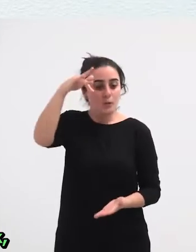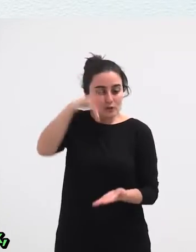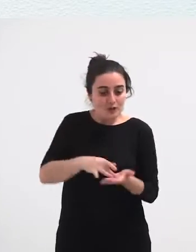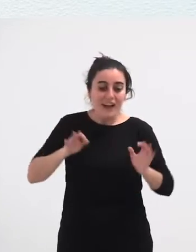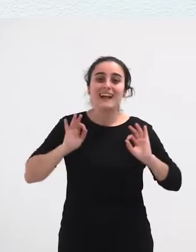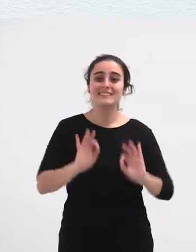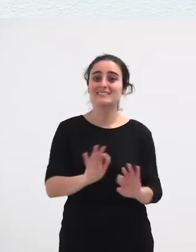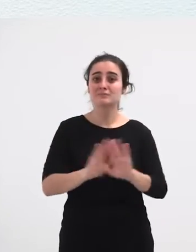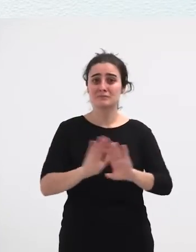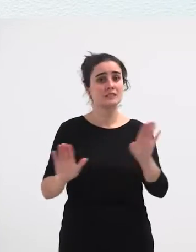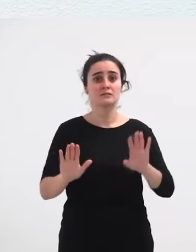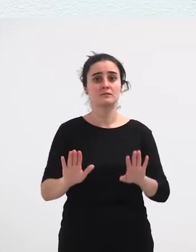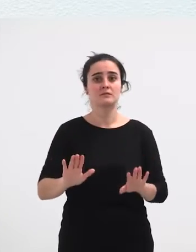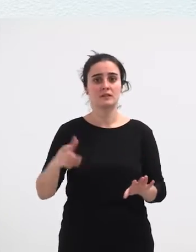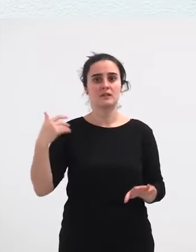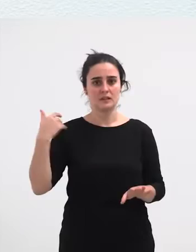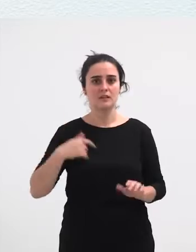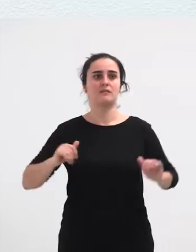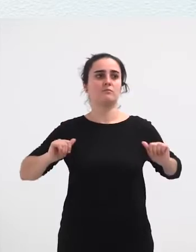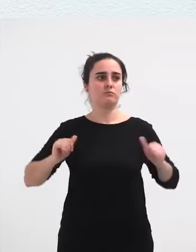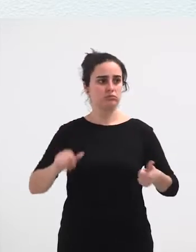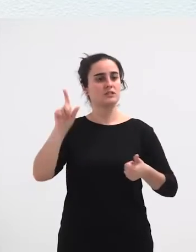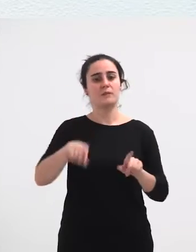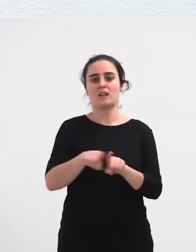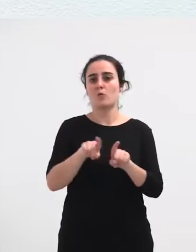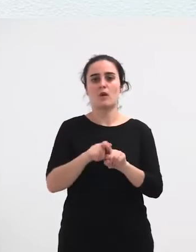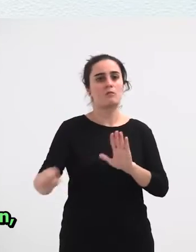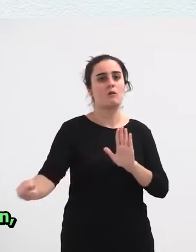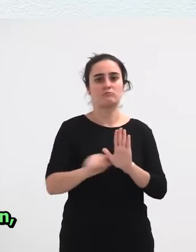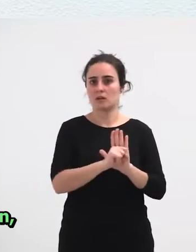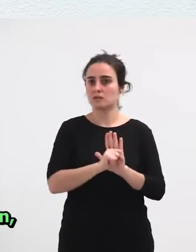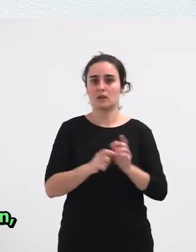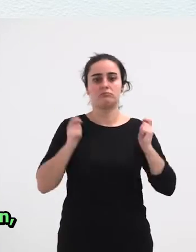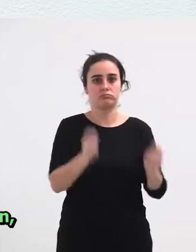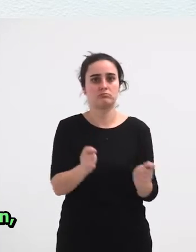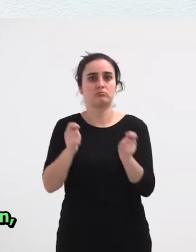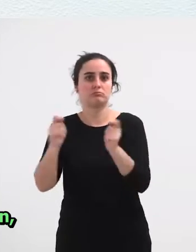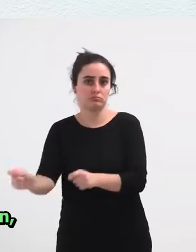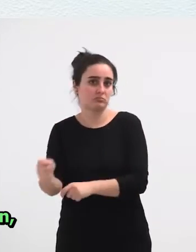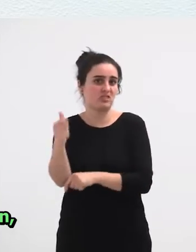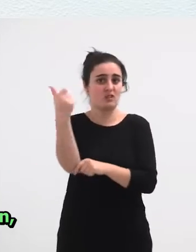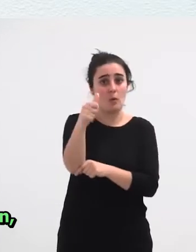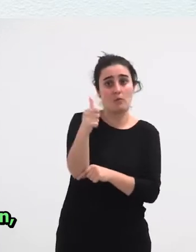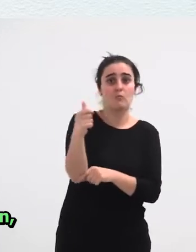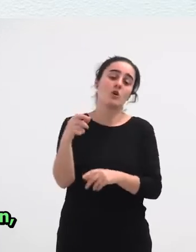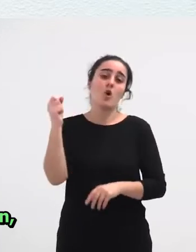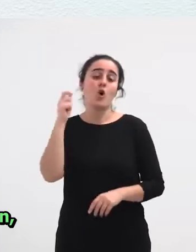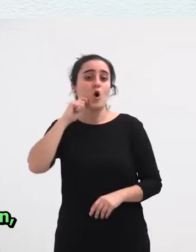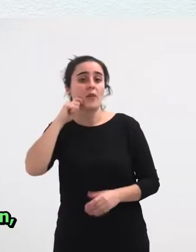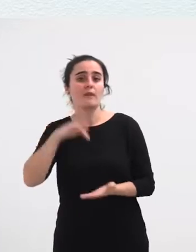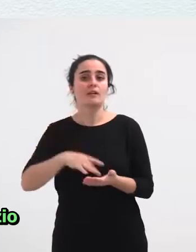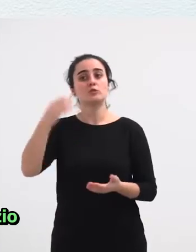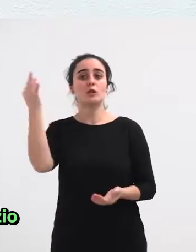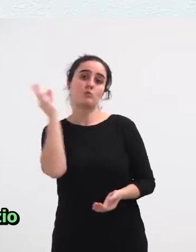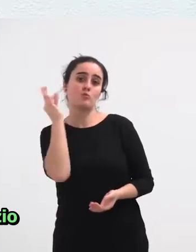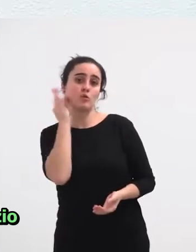Dena Bakarrik Jartzen Da Martxan Estigmatizazio Prozesu Bat Gizon Ondarri Bian Emakumeak Zira Irunen Gizon Eta